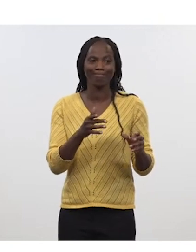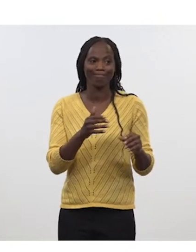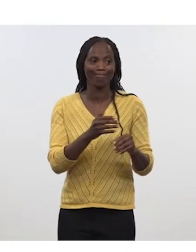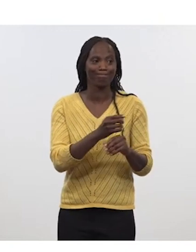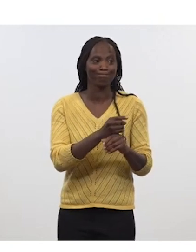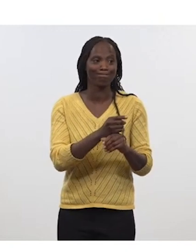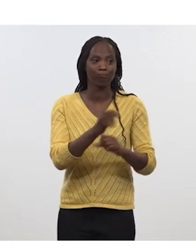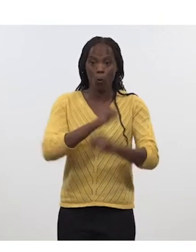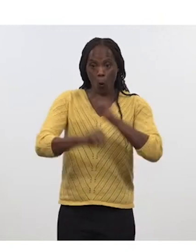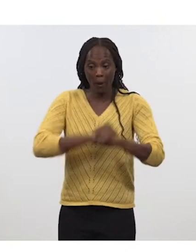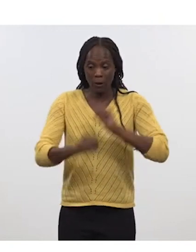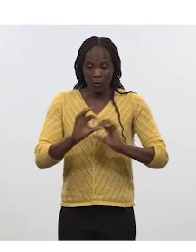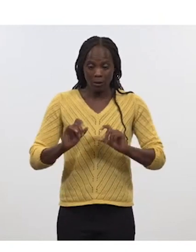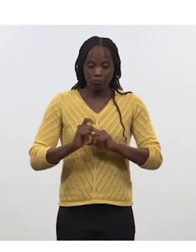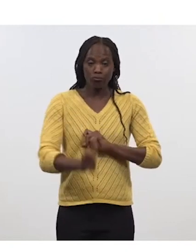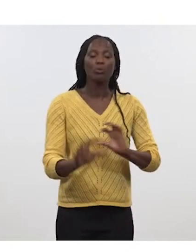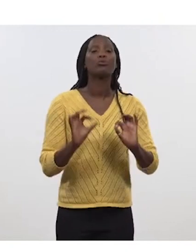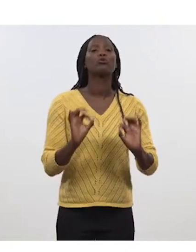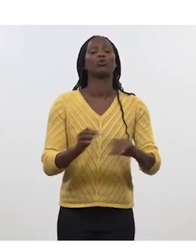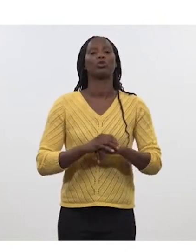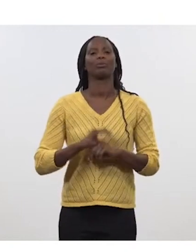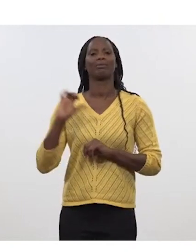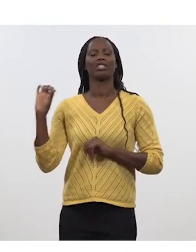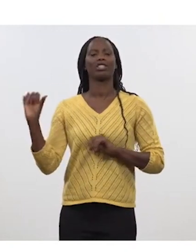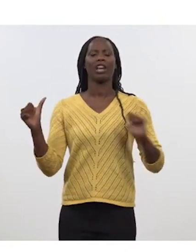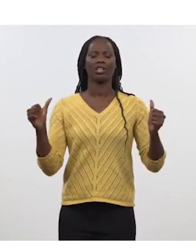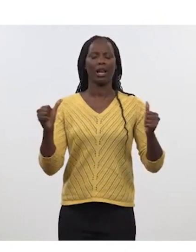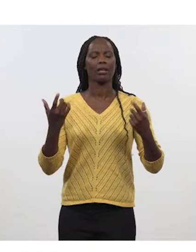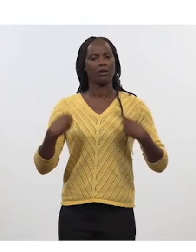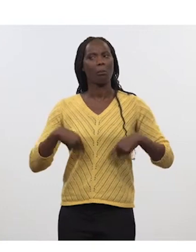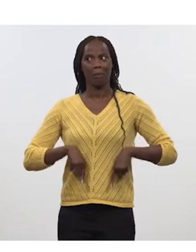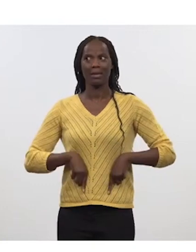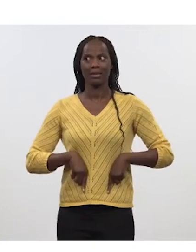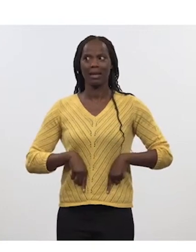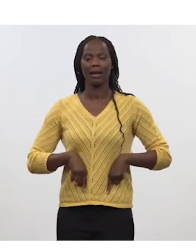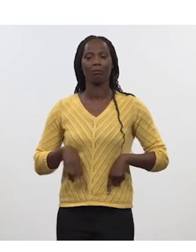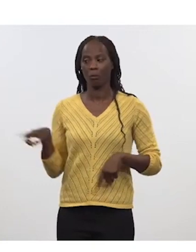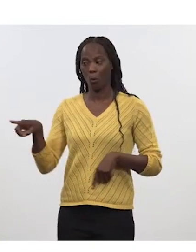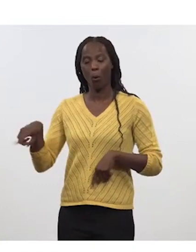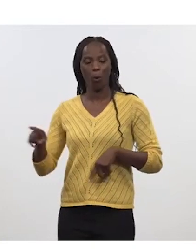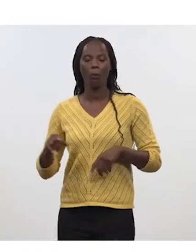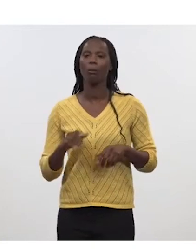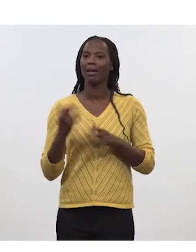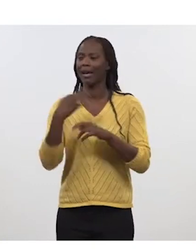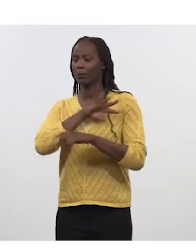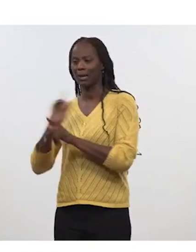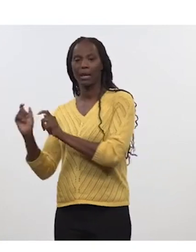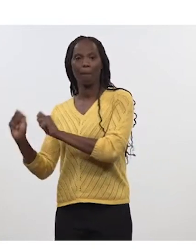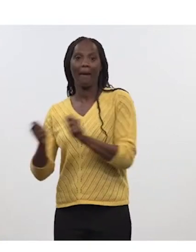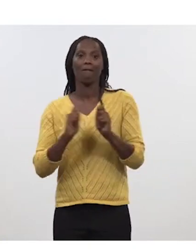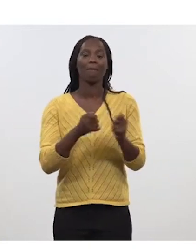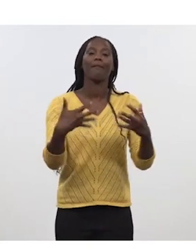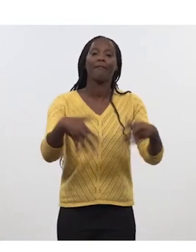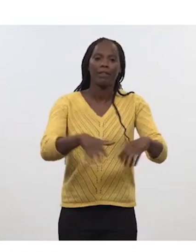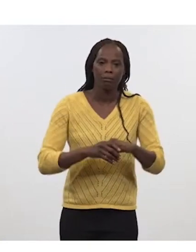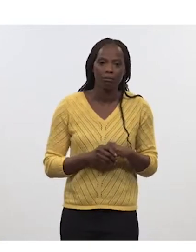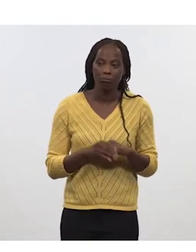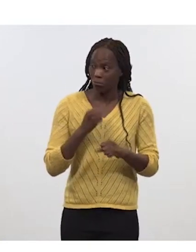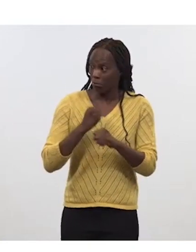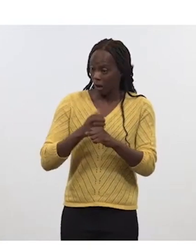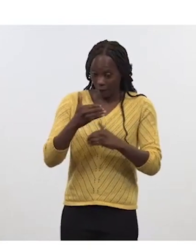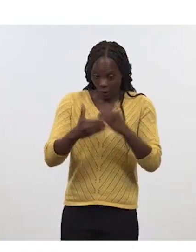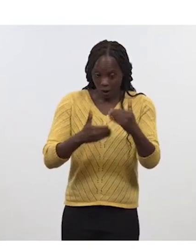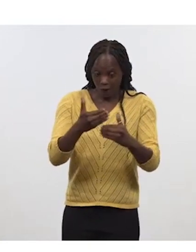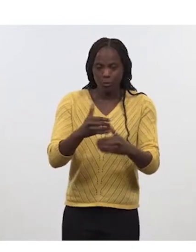aide ensuite chaque DGA ou chaque ministère des deux pays à, justement, affecter un champ de responsabilité. Est-ce que le travail est bien avancé ? La